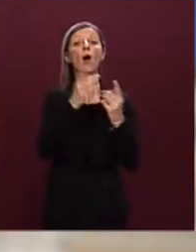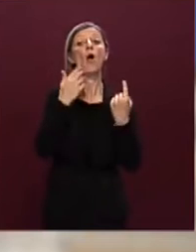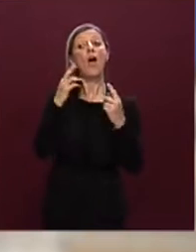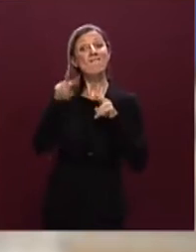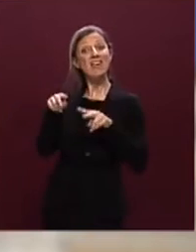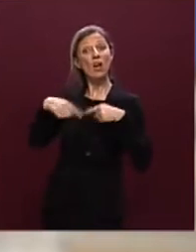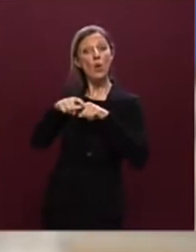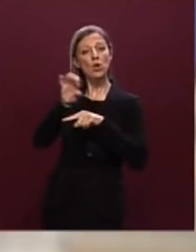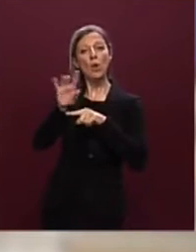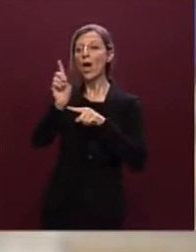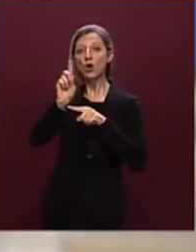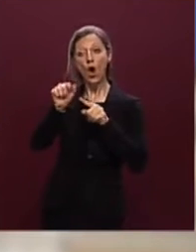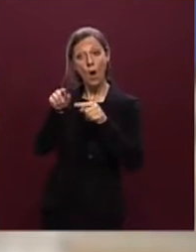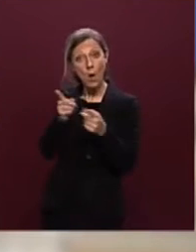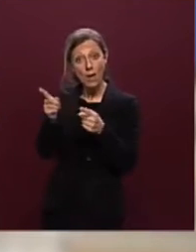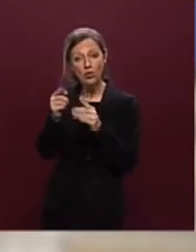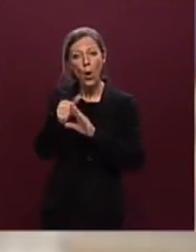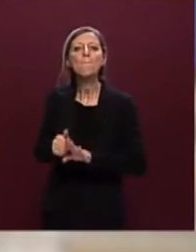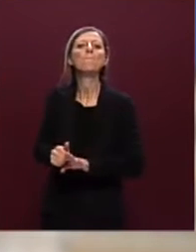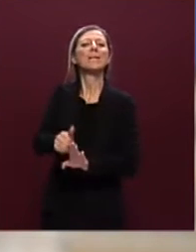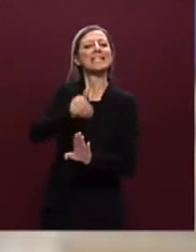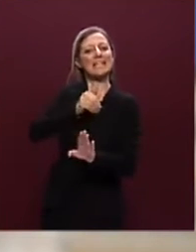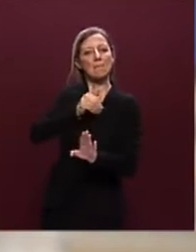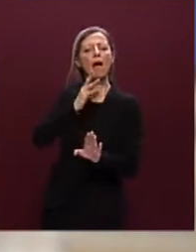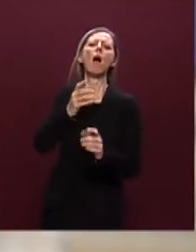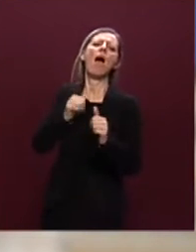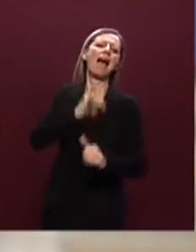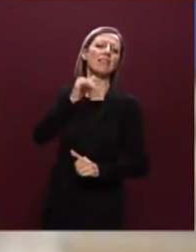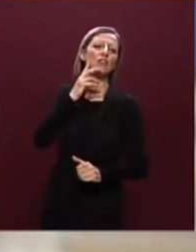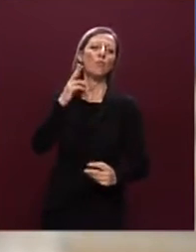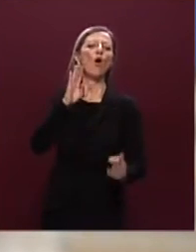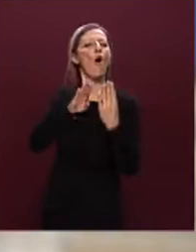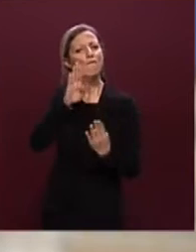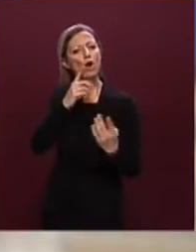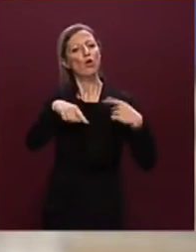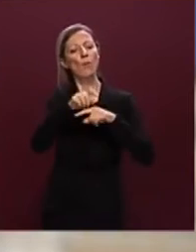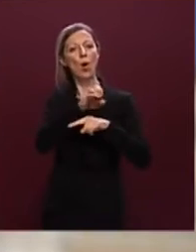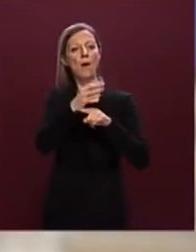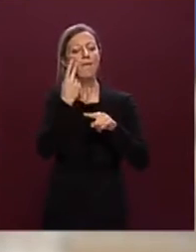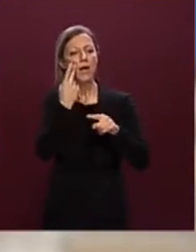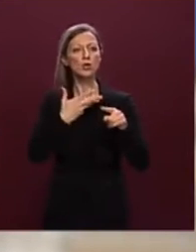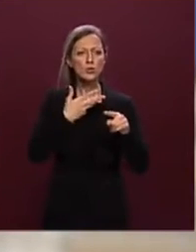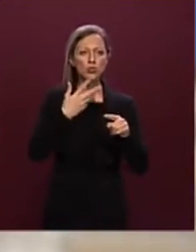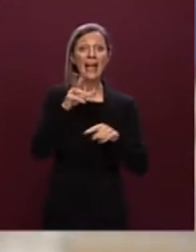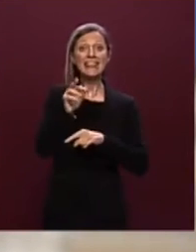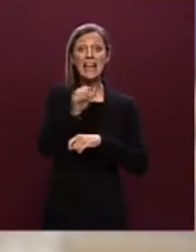europea anticipare questo confronto con la Commissione europea e far emergere alcune delle criticità al 30 di giugno per trovare